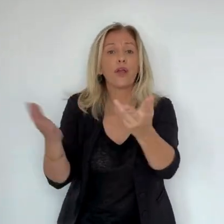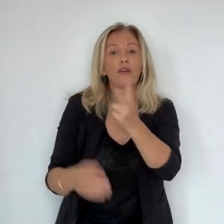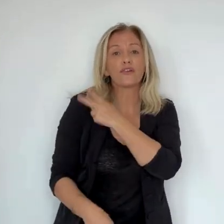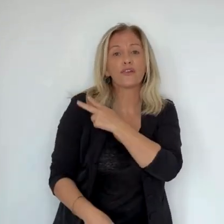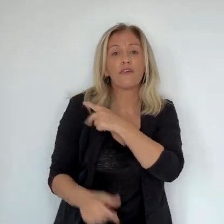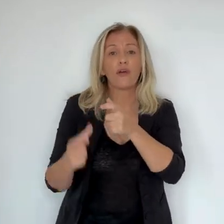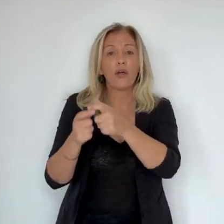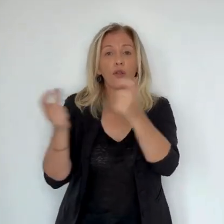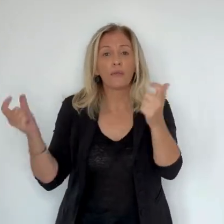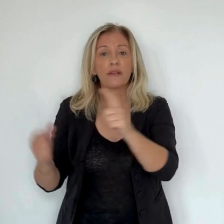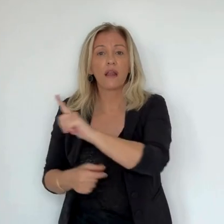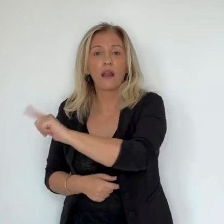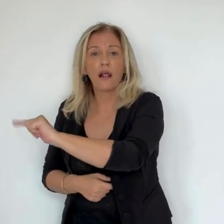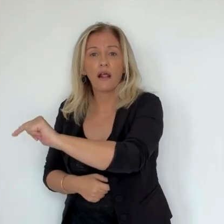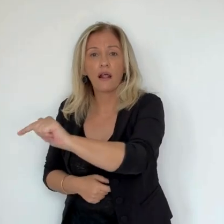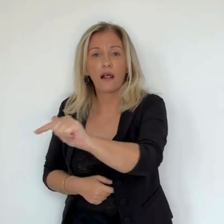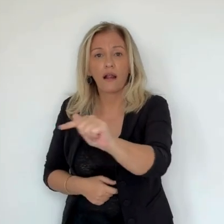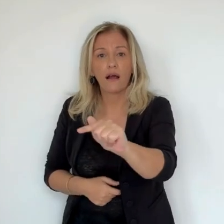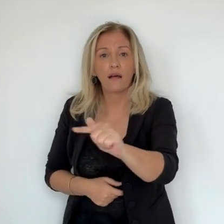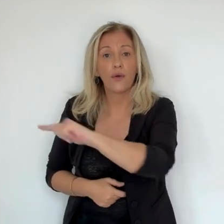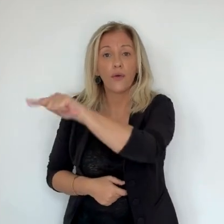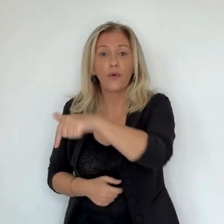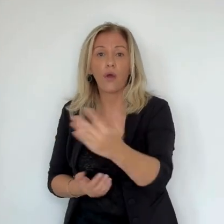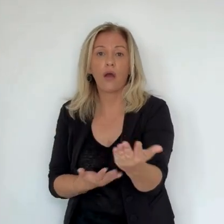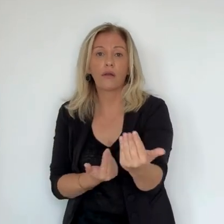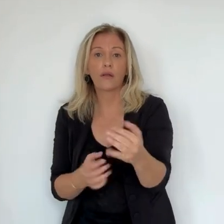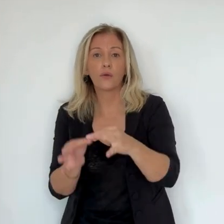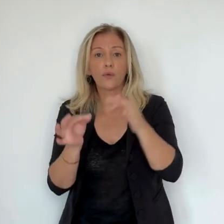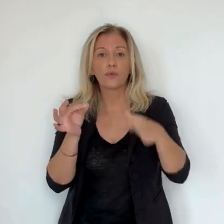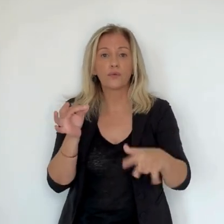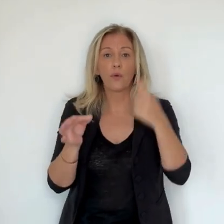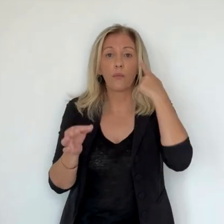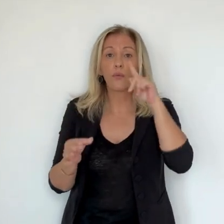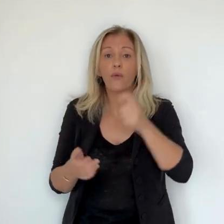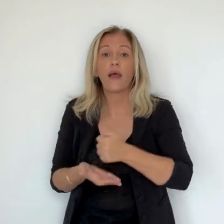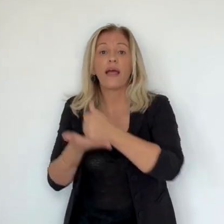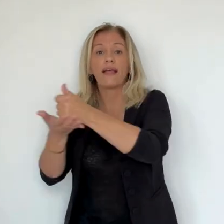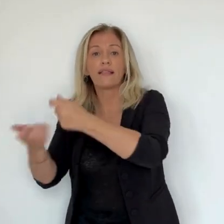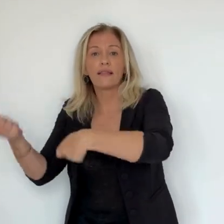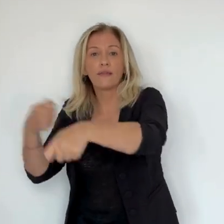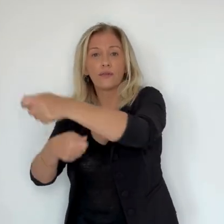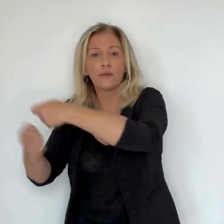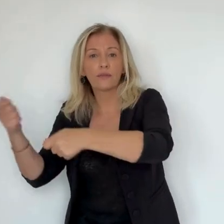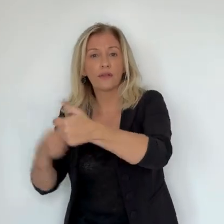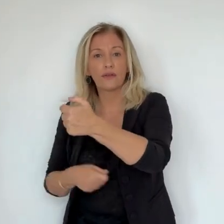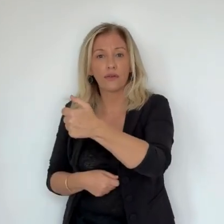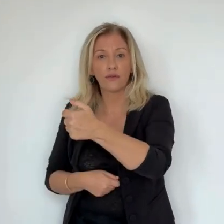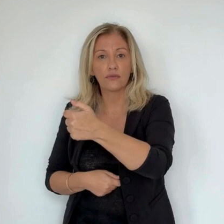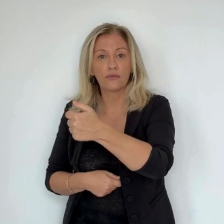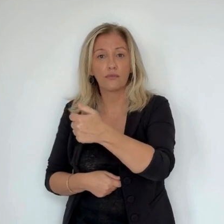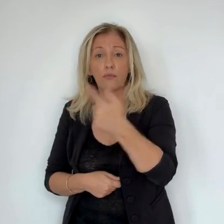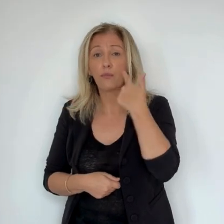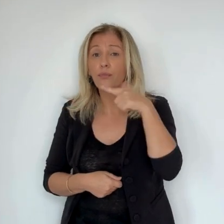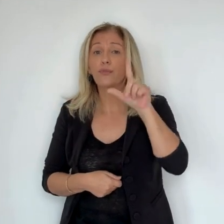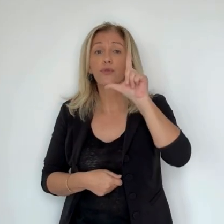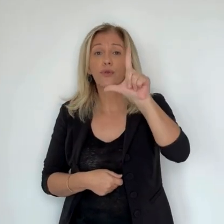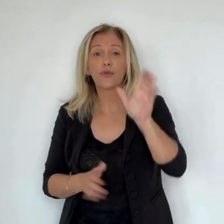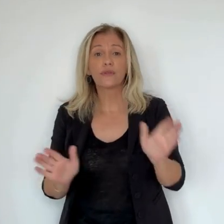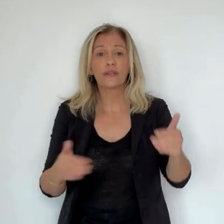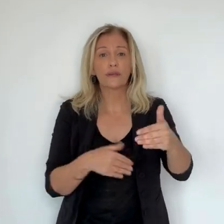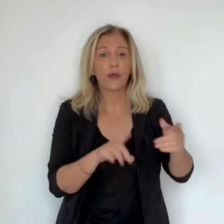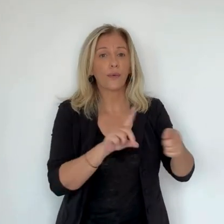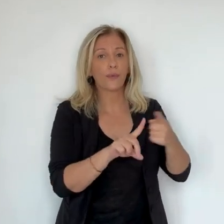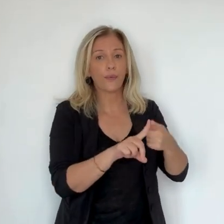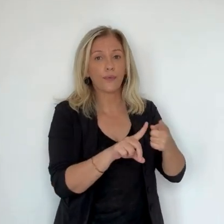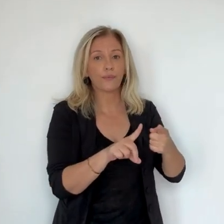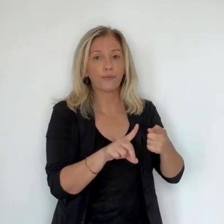qui touchent l'économie insulaire et les deux grands secteurs, vous le savez, le BTP et le tourisme. Ils espèrent plus qu'une simple écoute de la part de la